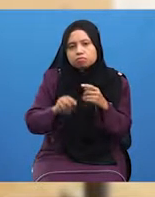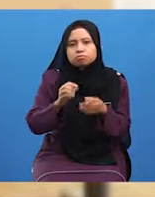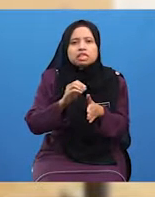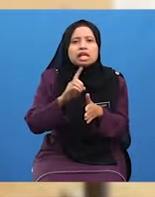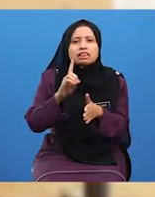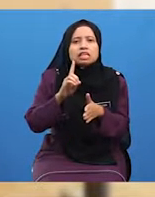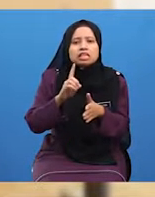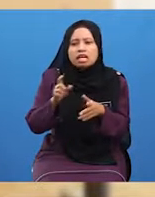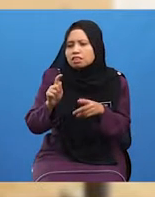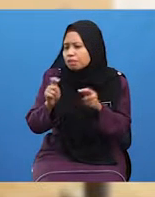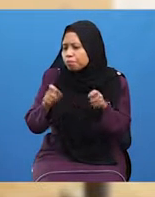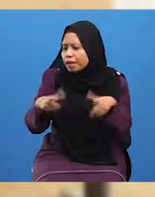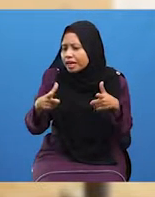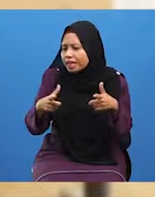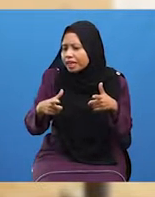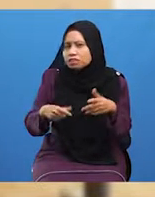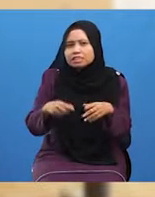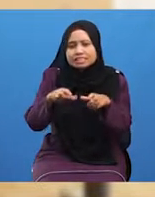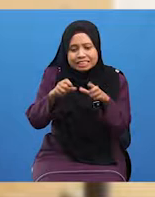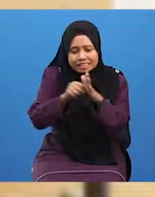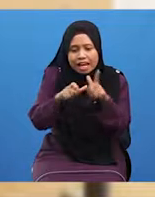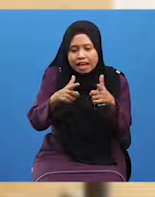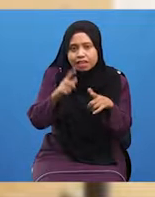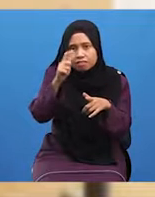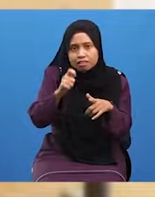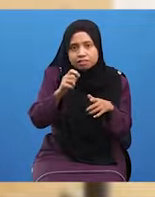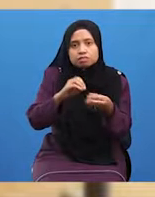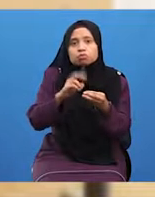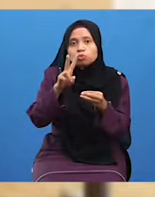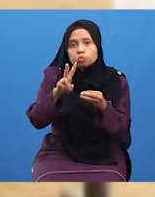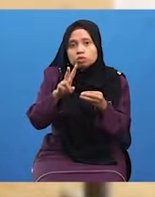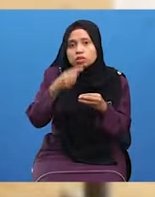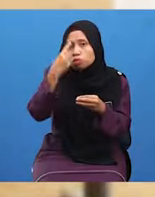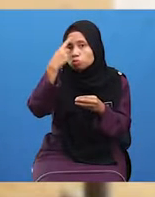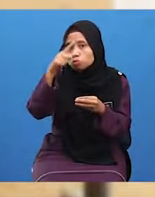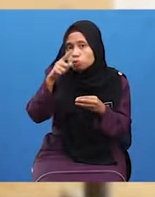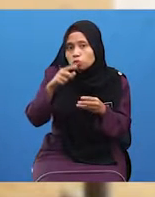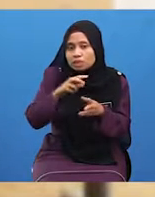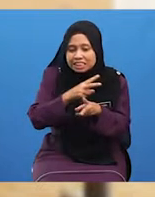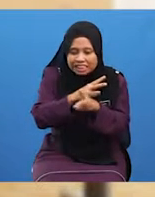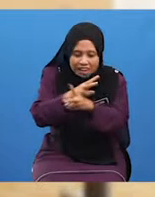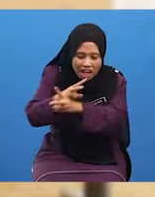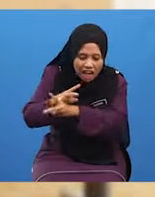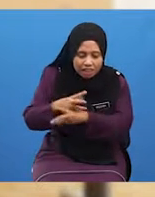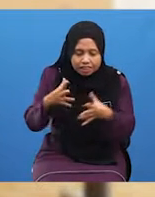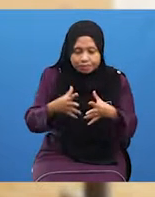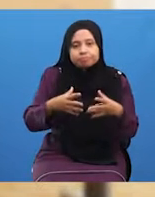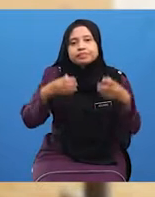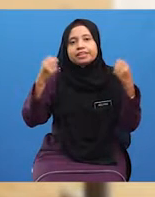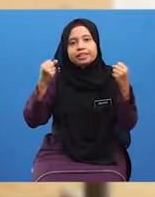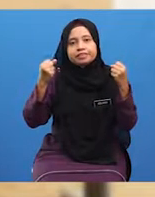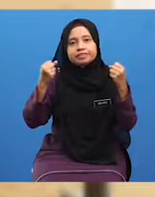Air Kecil Merata-rata B Untuk Menjaga Kesehatan